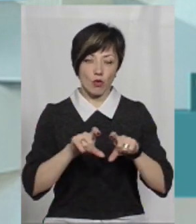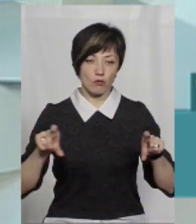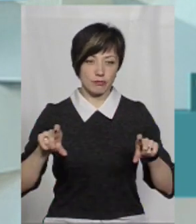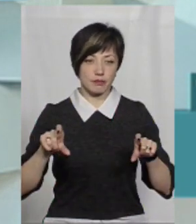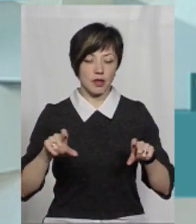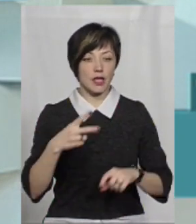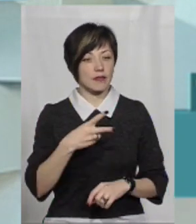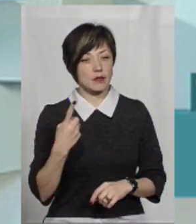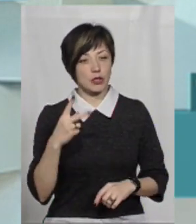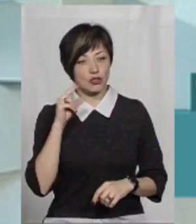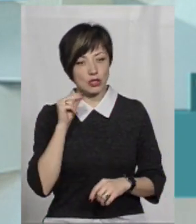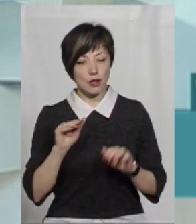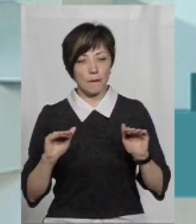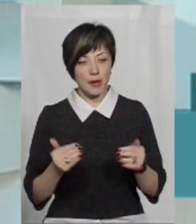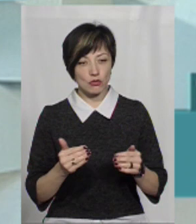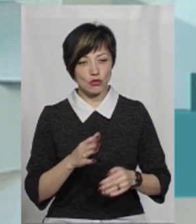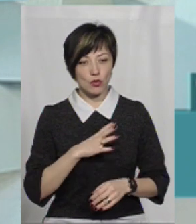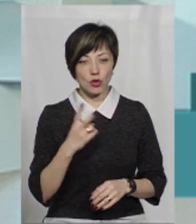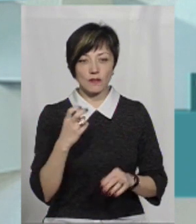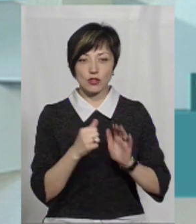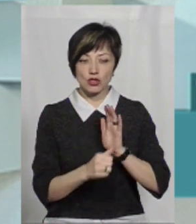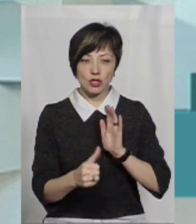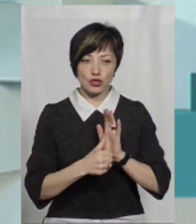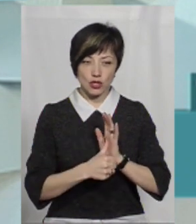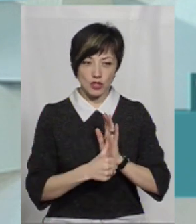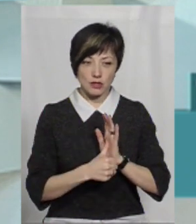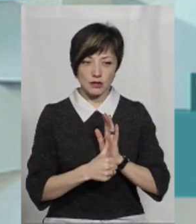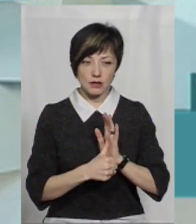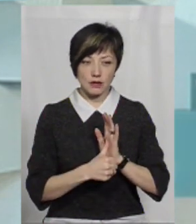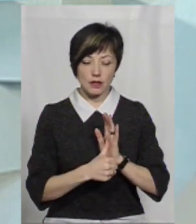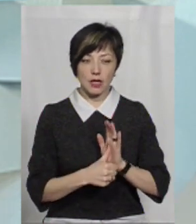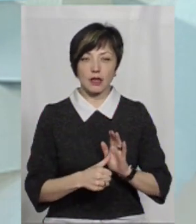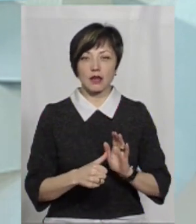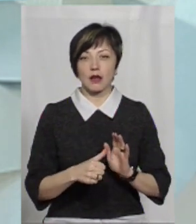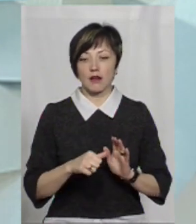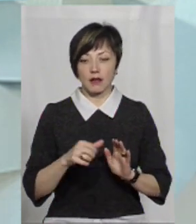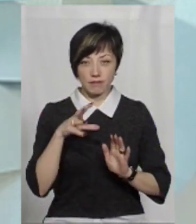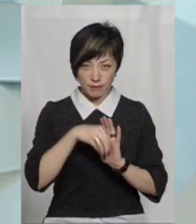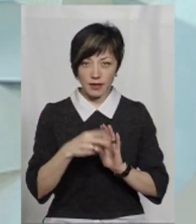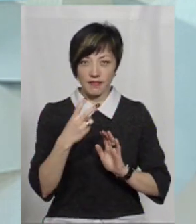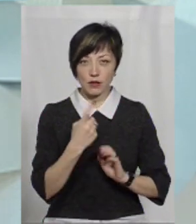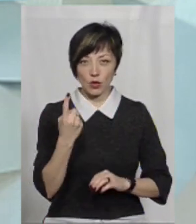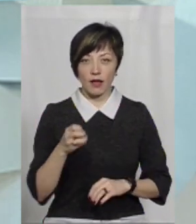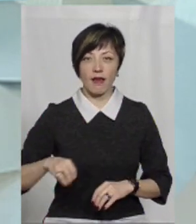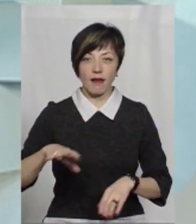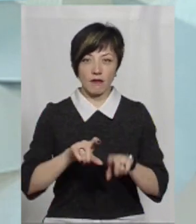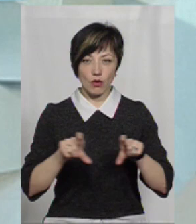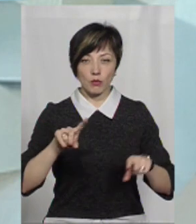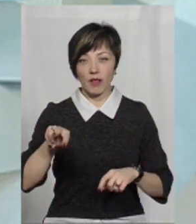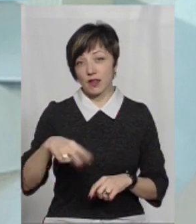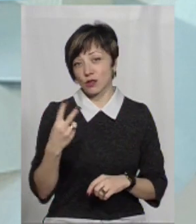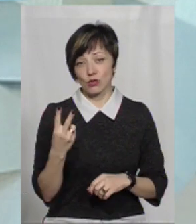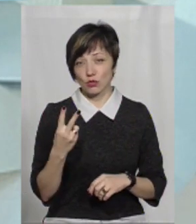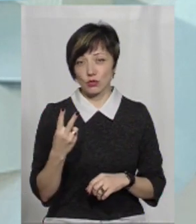21-го числа вже дещо менше було, 266, з яких 201 євробляха, а 22-го,